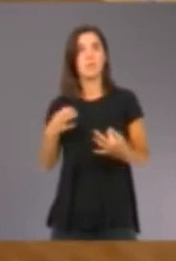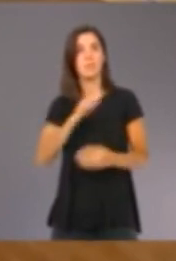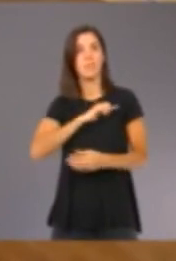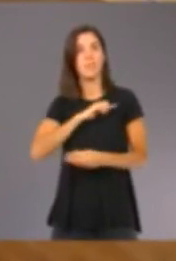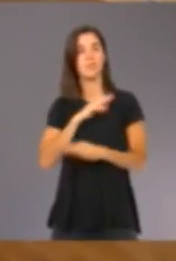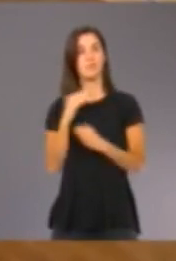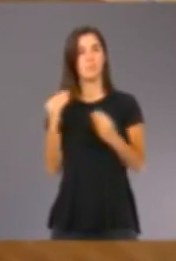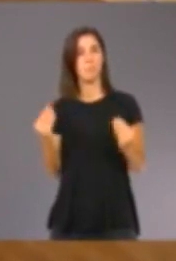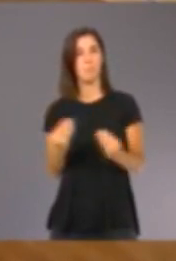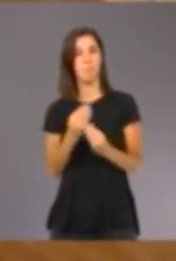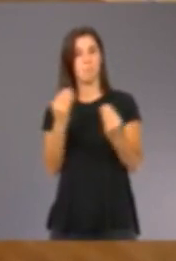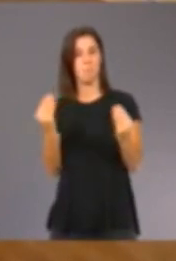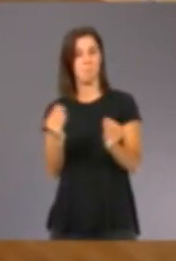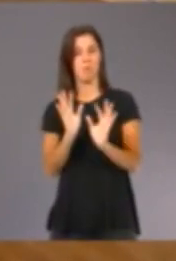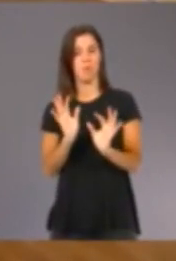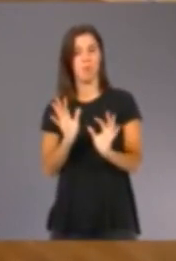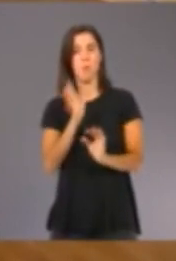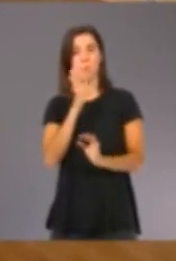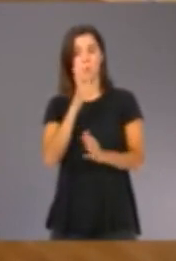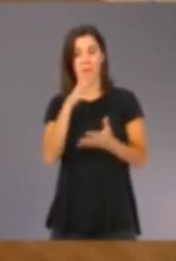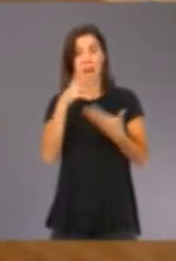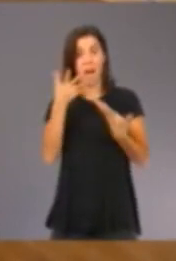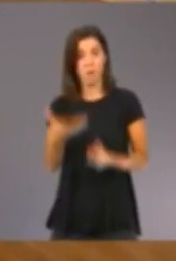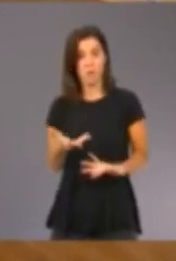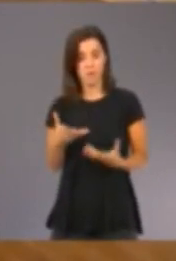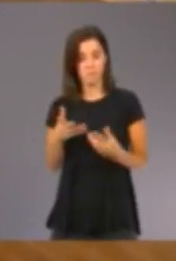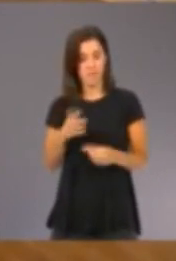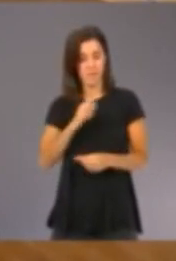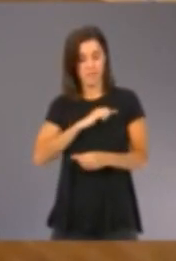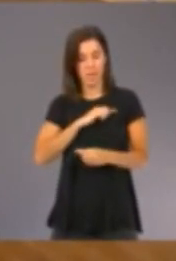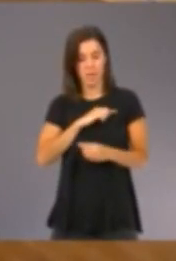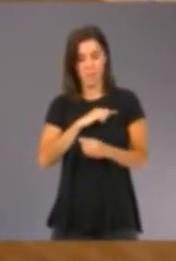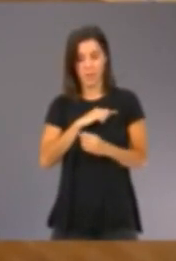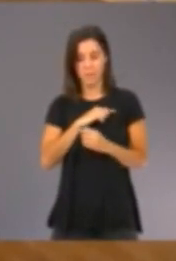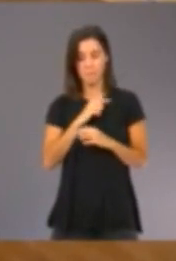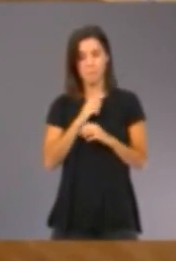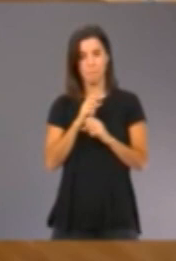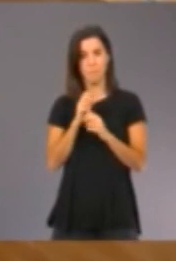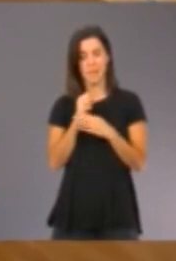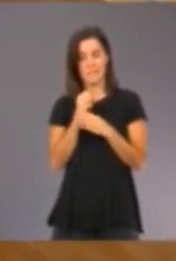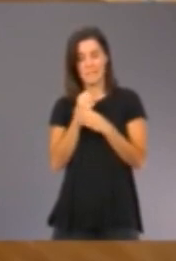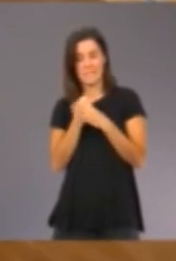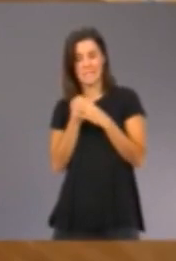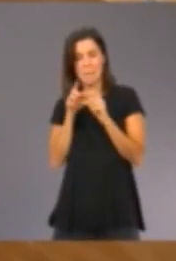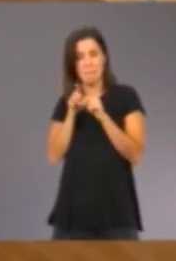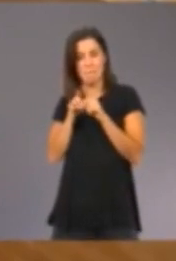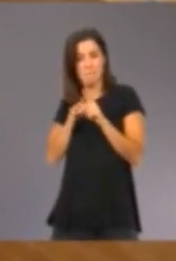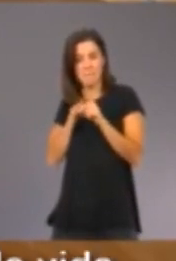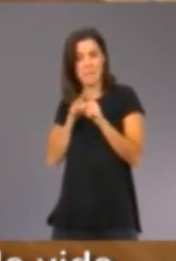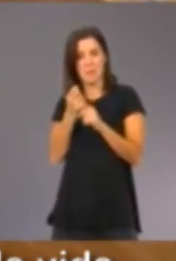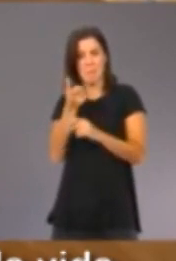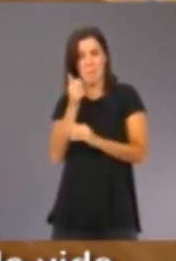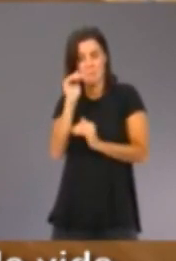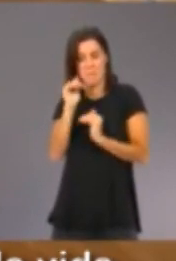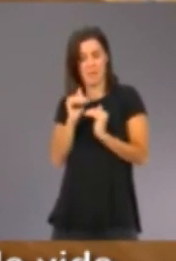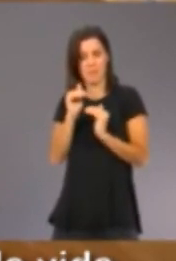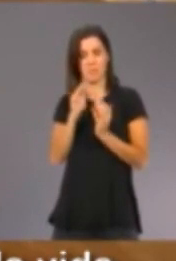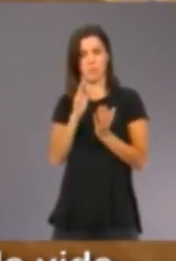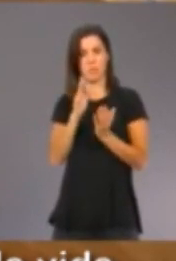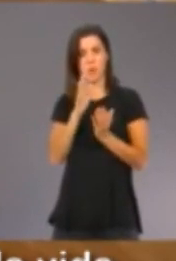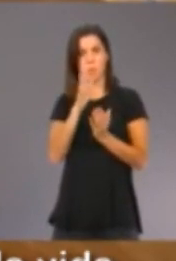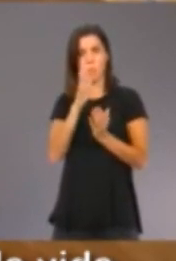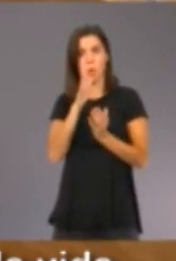Perquè ens sentim infinitament xicotets davant, com deia al final de la meva intervenció, d'un